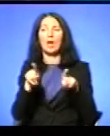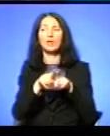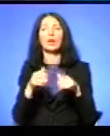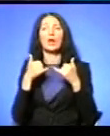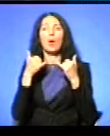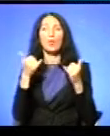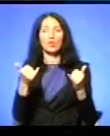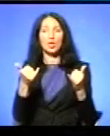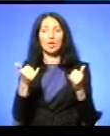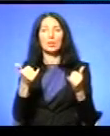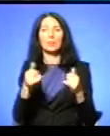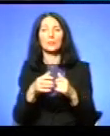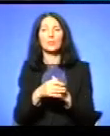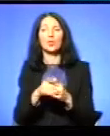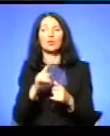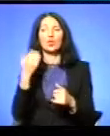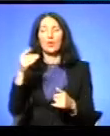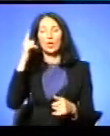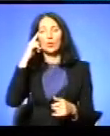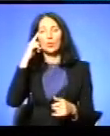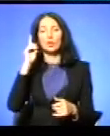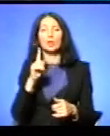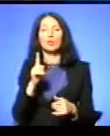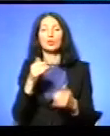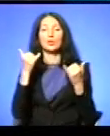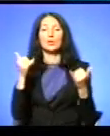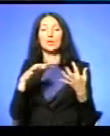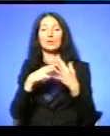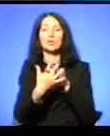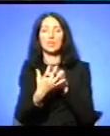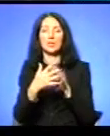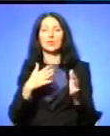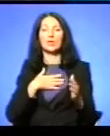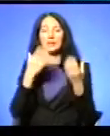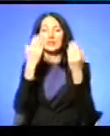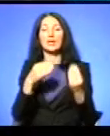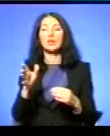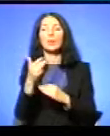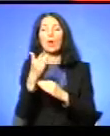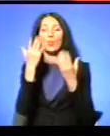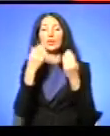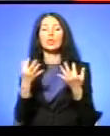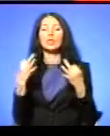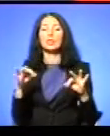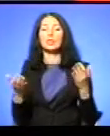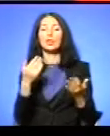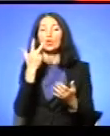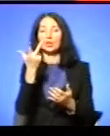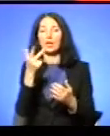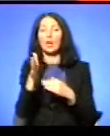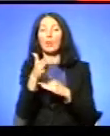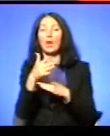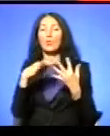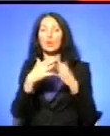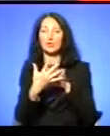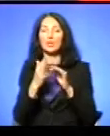пошана, така пошана Ви що думаєте, що зараз в селі в нас День прапора, День незалежності Якщо три прапори в